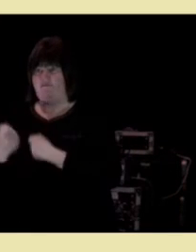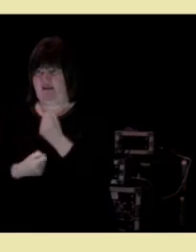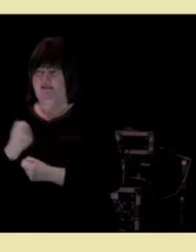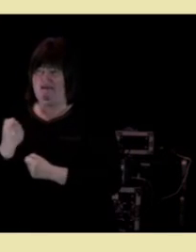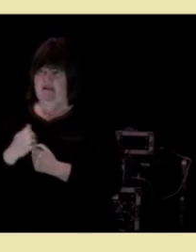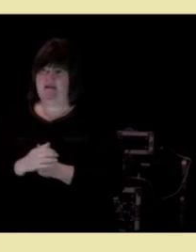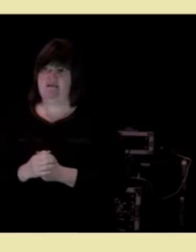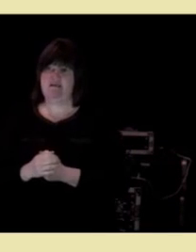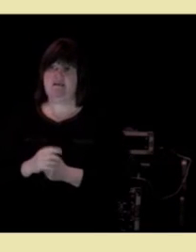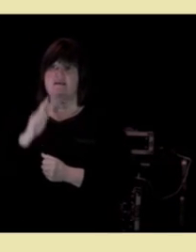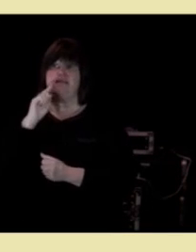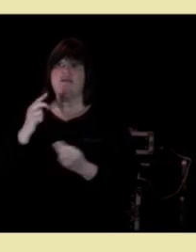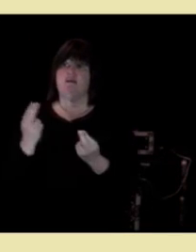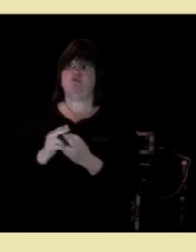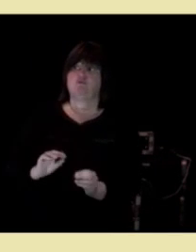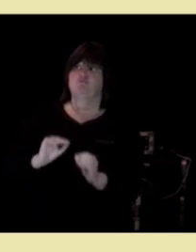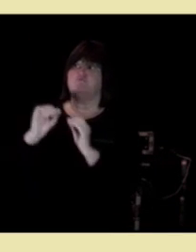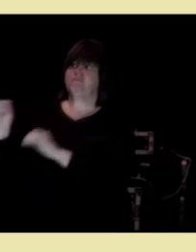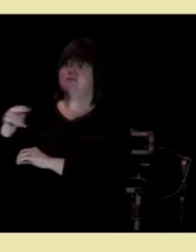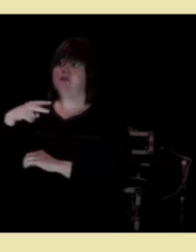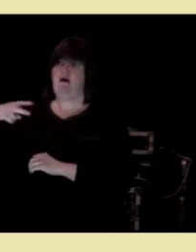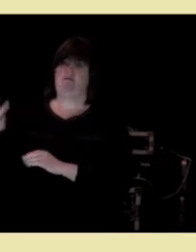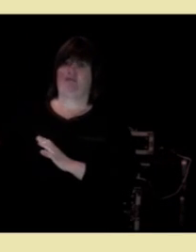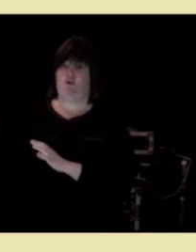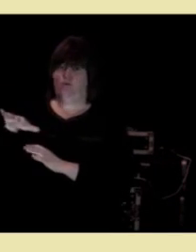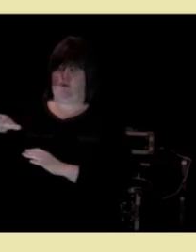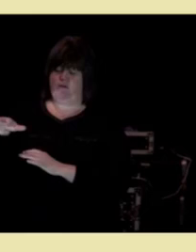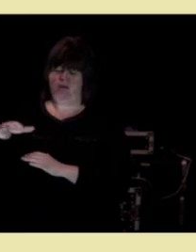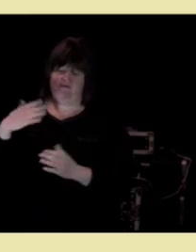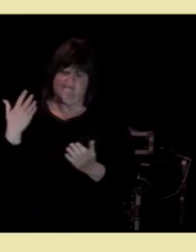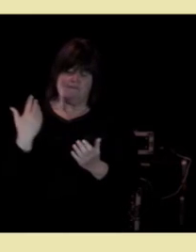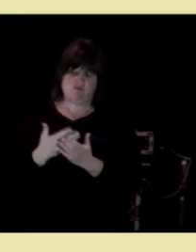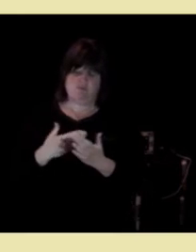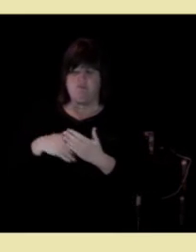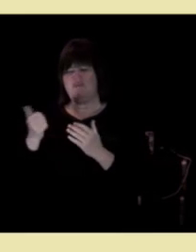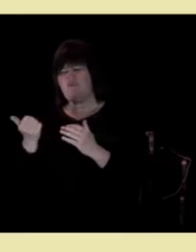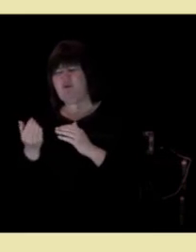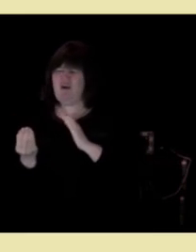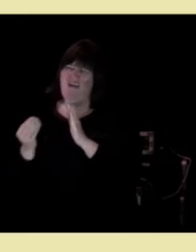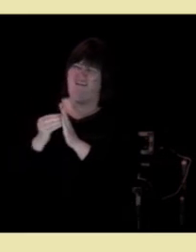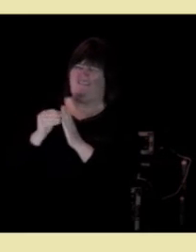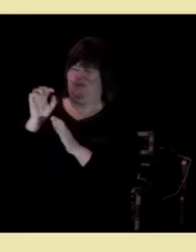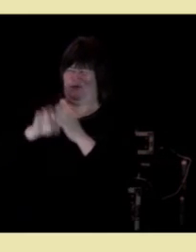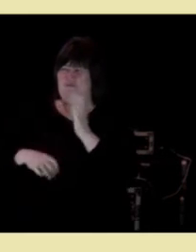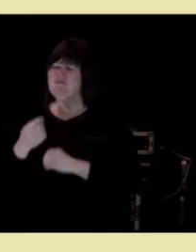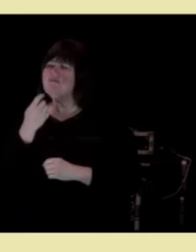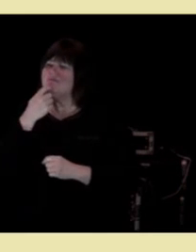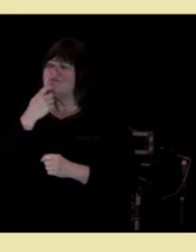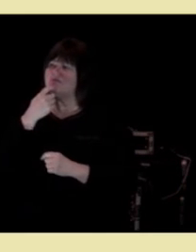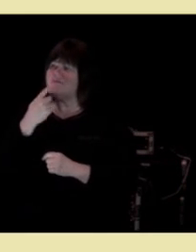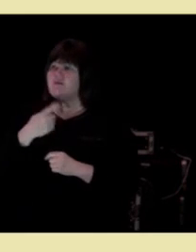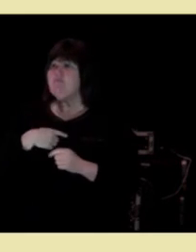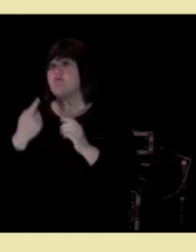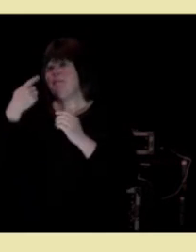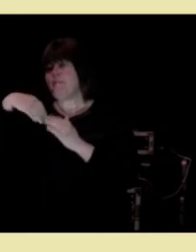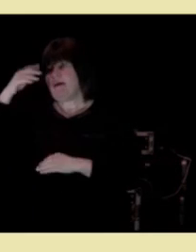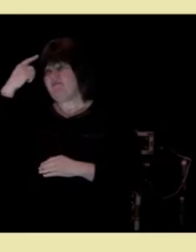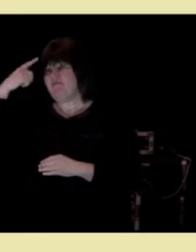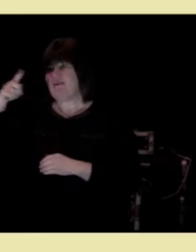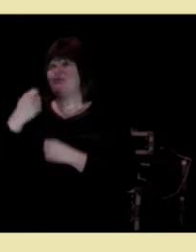til andre områder. Vi må rett og slett for å sette det på spissen bli flinkere og de gjør forskjell på folk i helsetjenesten.